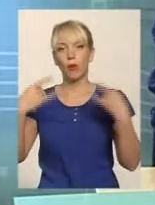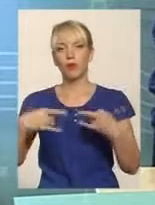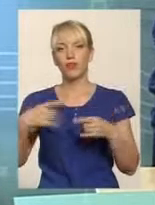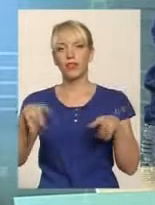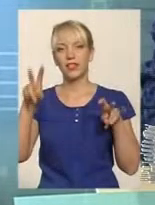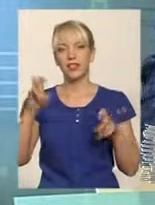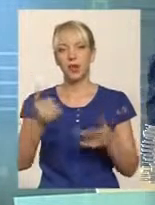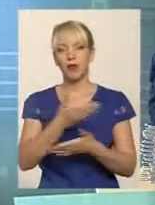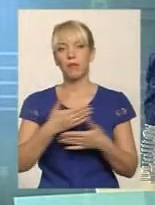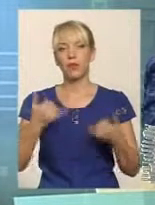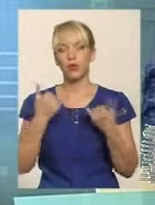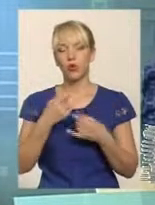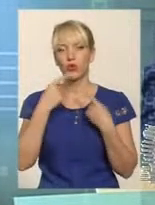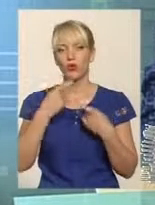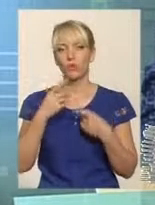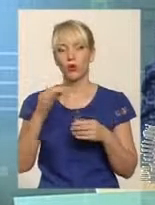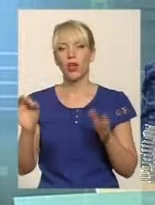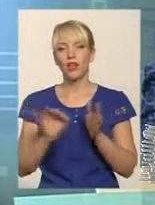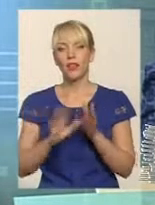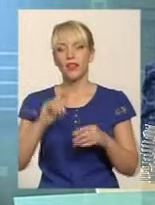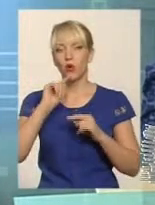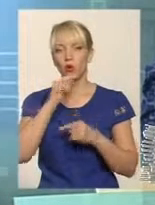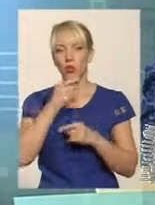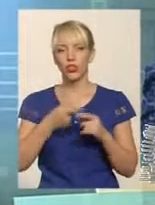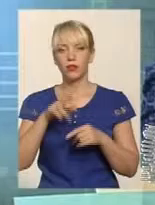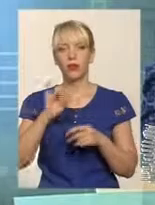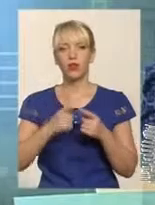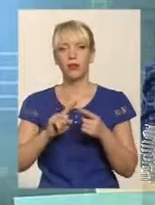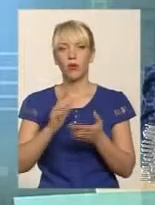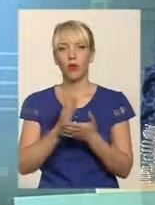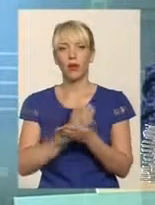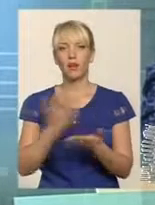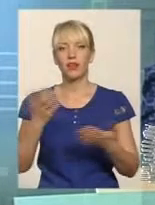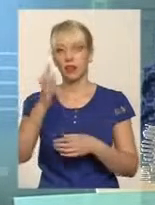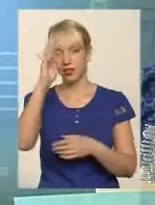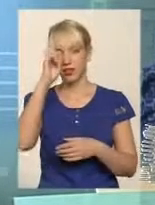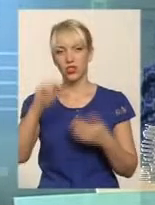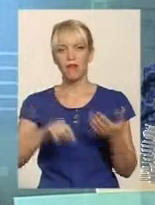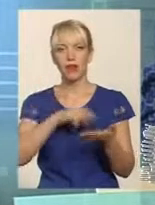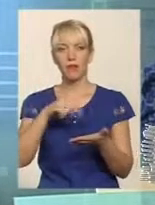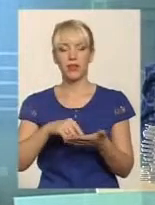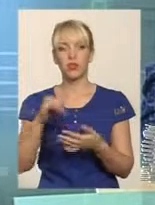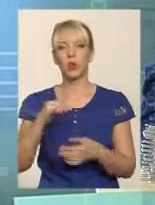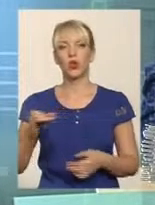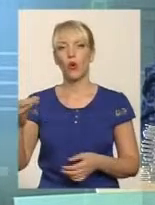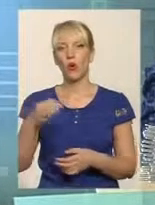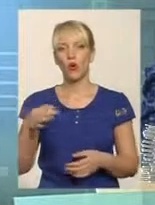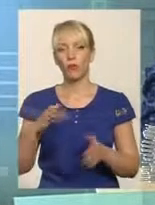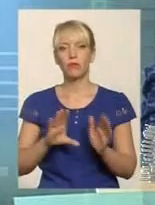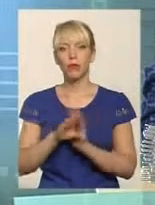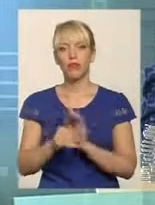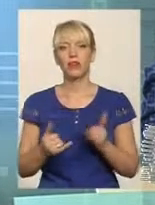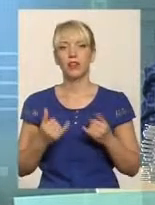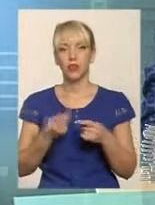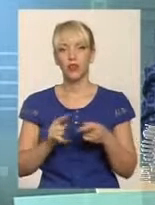тема і сьогодні ми говоримо про енергощадність, про ті програми, які держава, місто і область запровадили